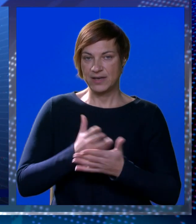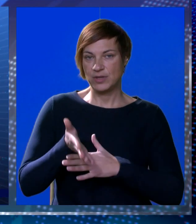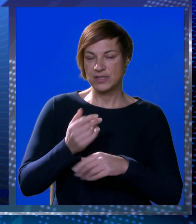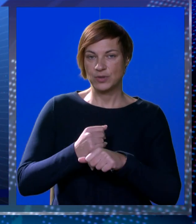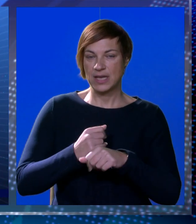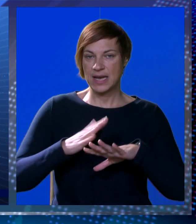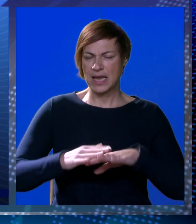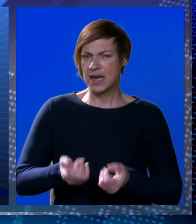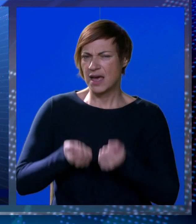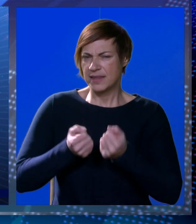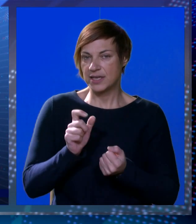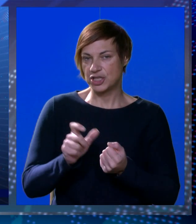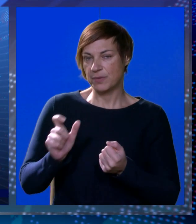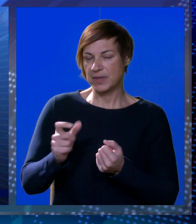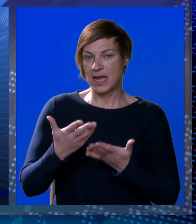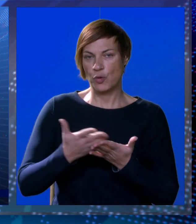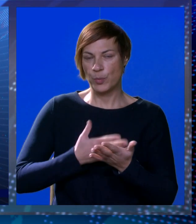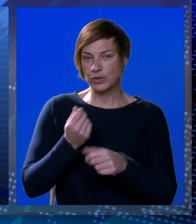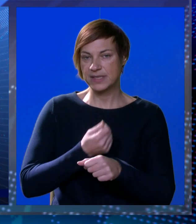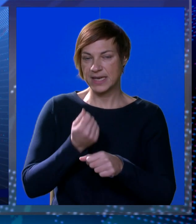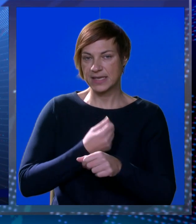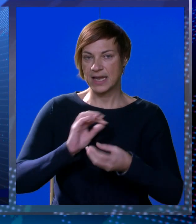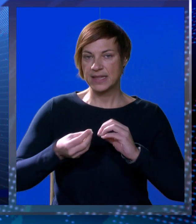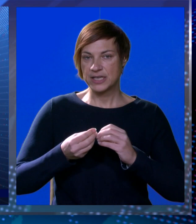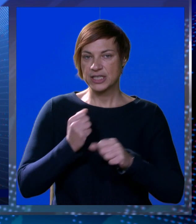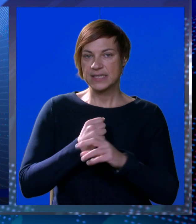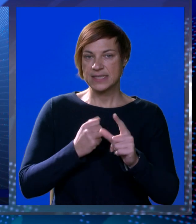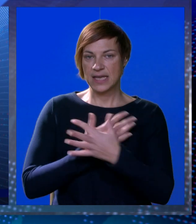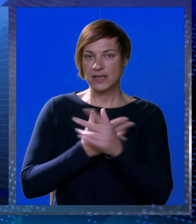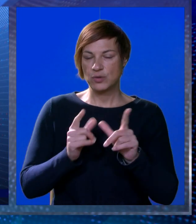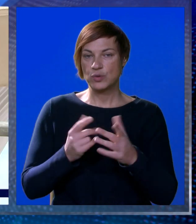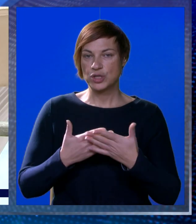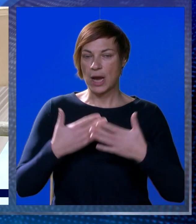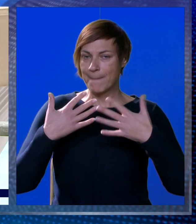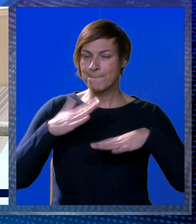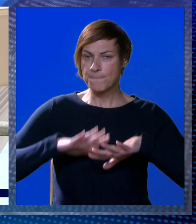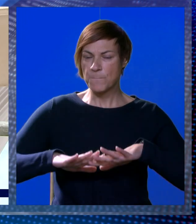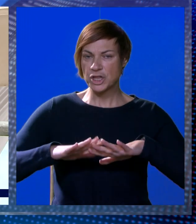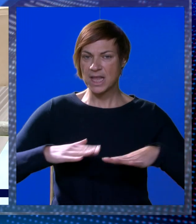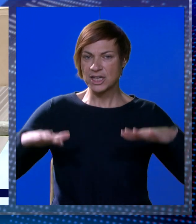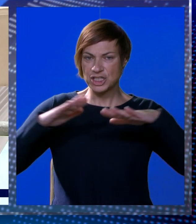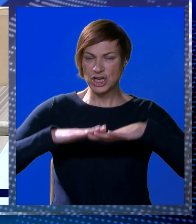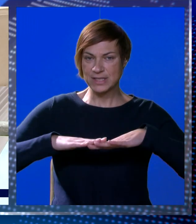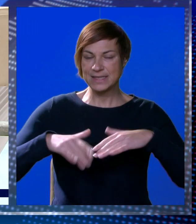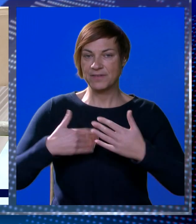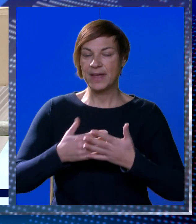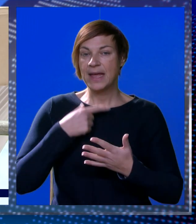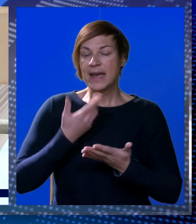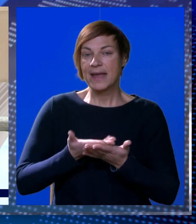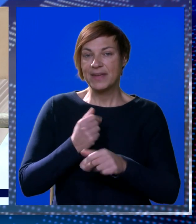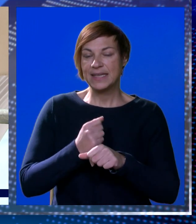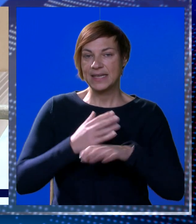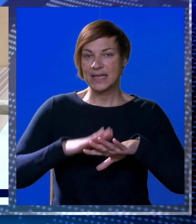Trenutno su u tijeku radovine najzahtjevnijem dijelu u postupku rekonstrukcije Tržnice Gruž. Montaža dijela nosive čelične konstrukcije.